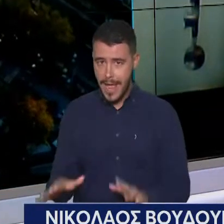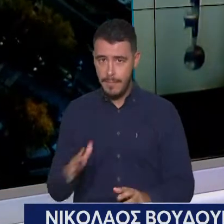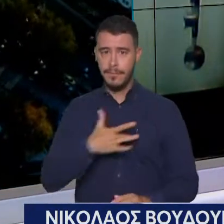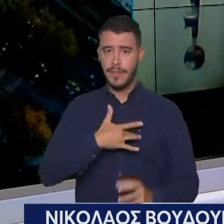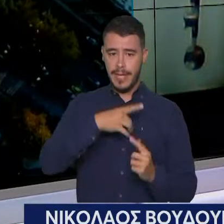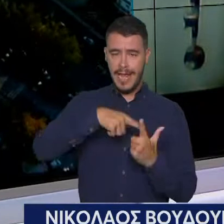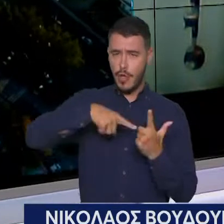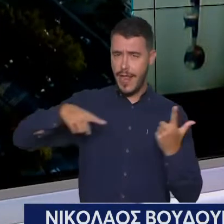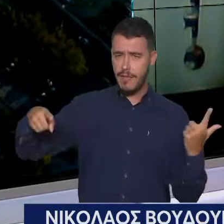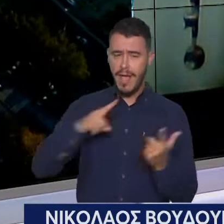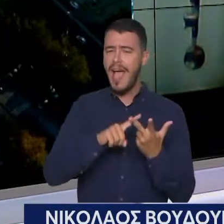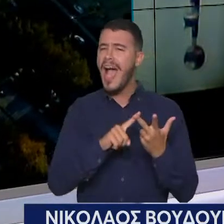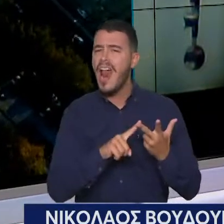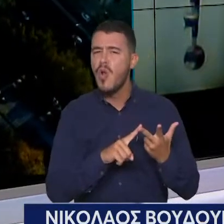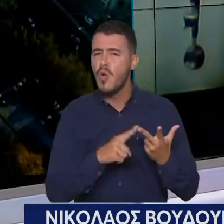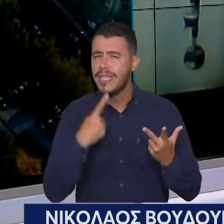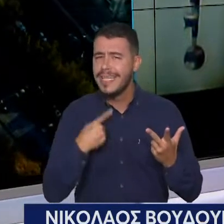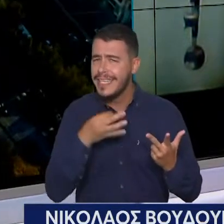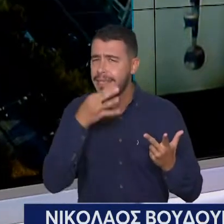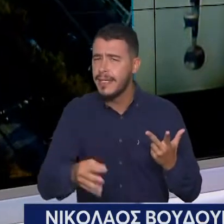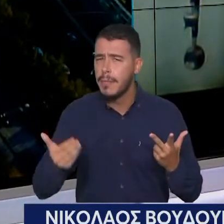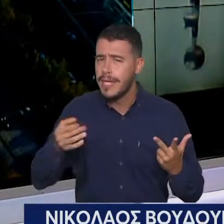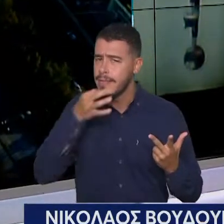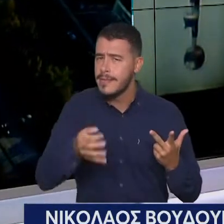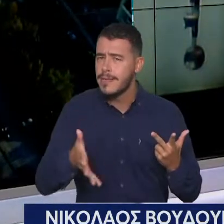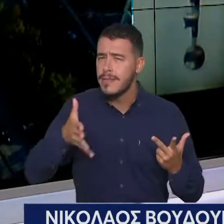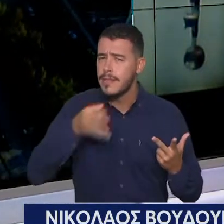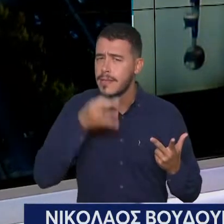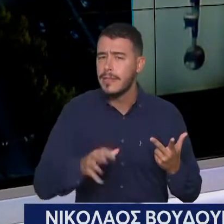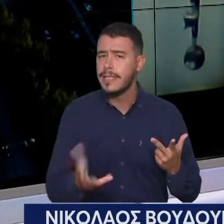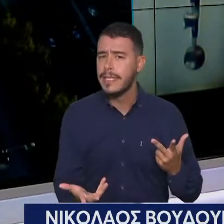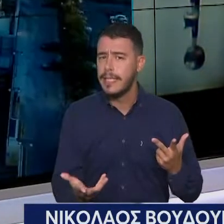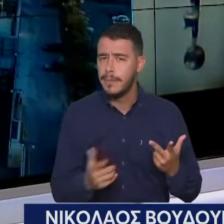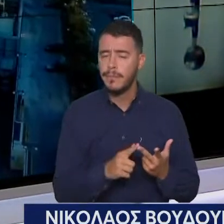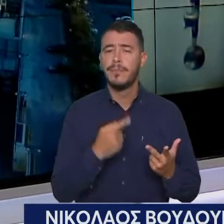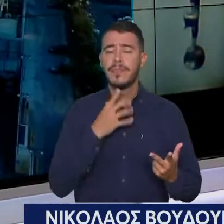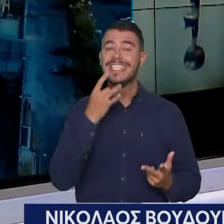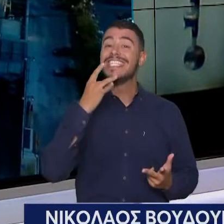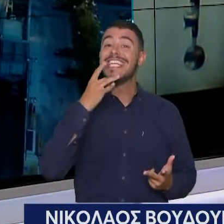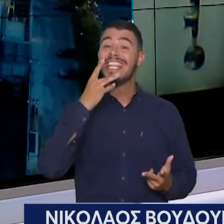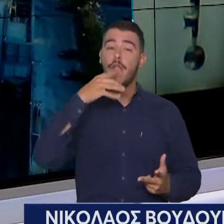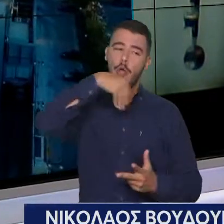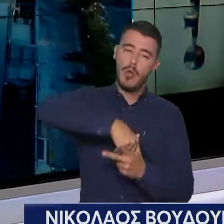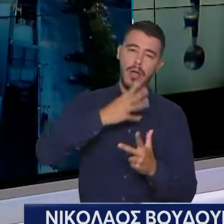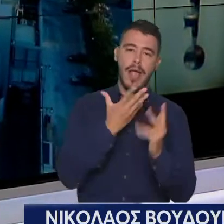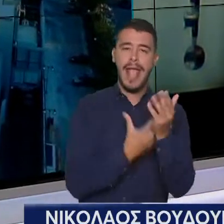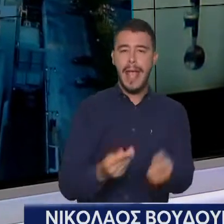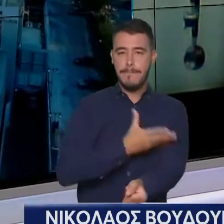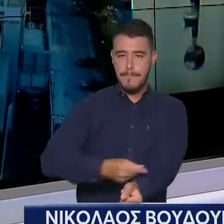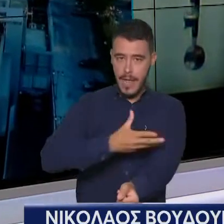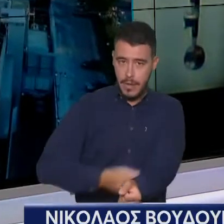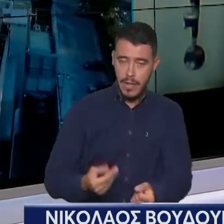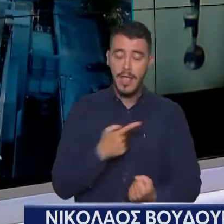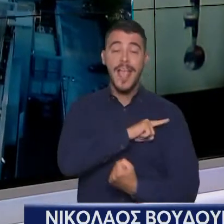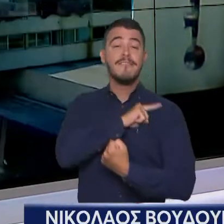και τι άλλο μας είπατε, ποια είναι η τρίτη εξέταση. Είναι η φεριτίνη, αποθήκη σιδήρου δηλαδή. Να δούμε τις βιταμίνες